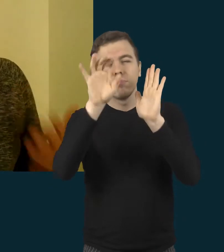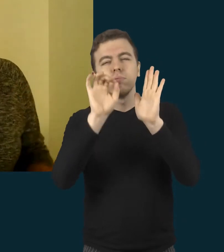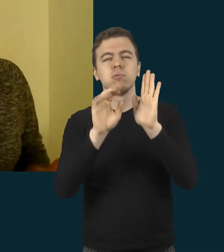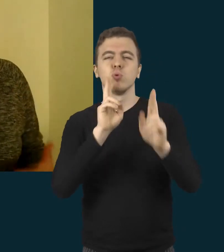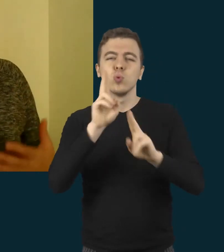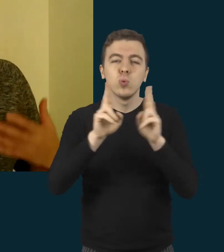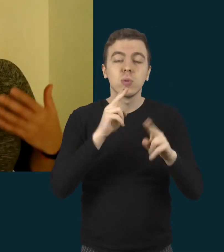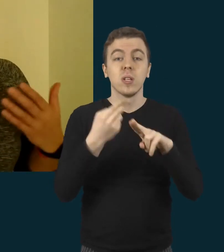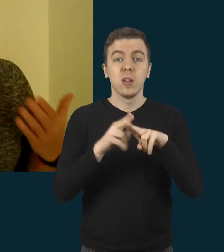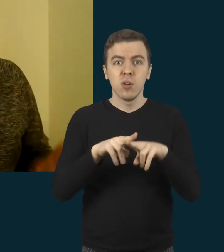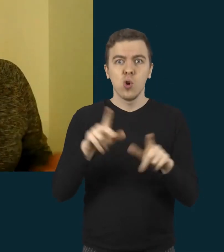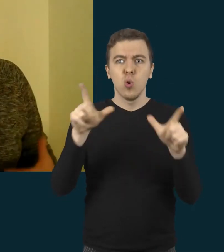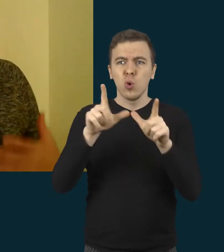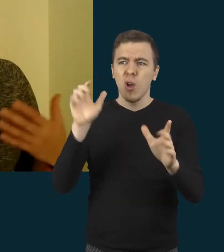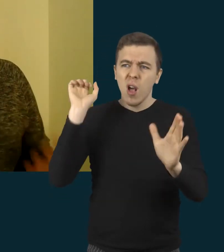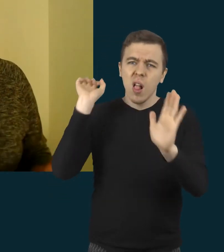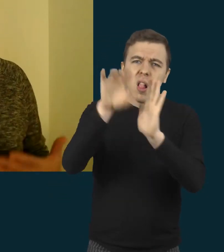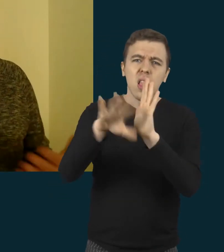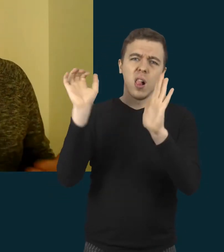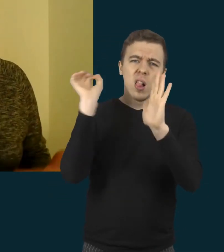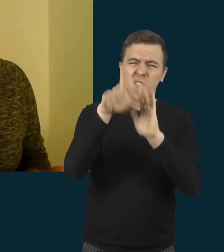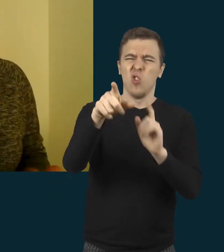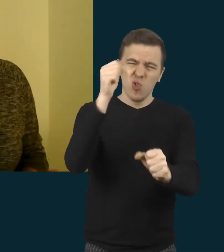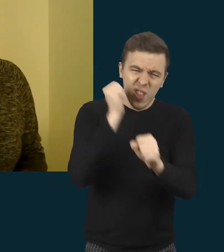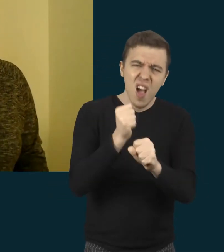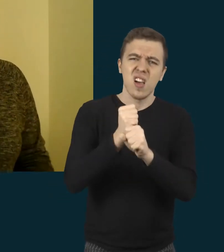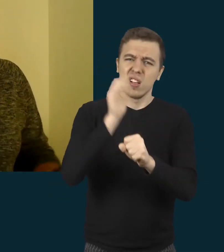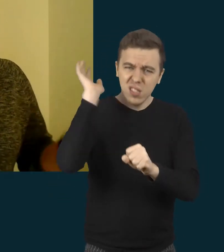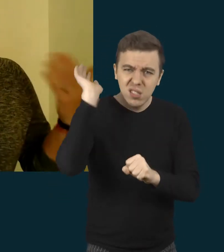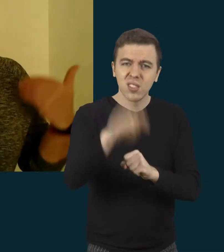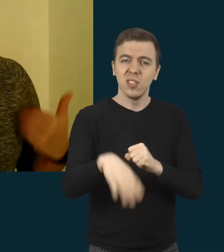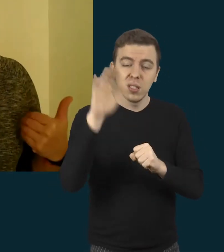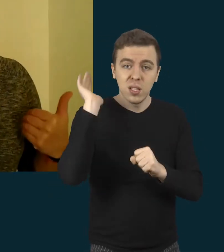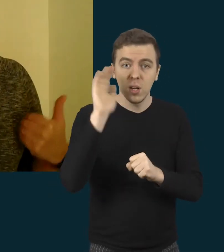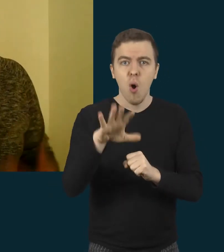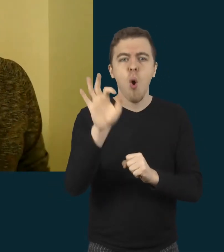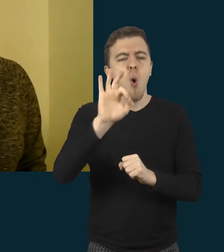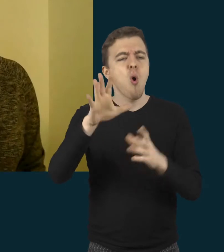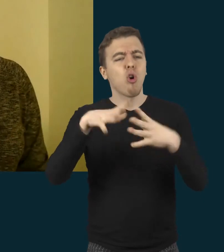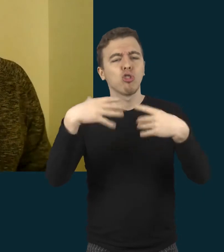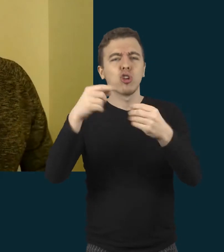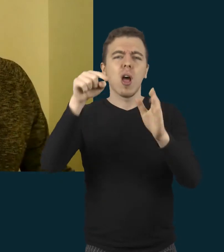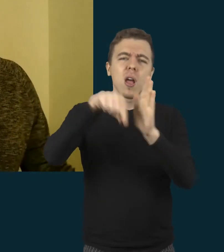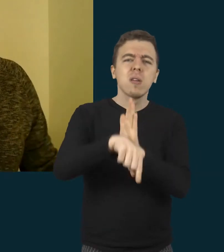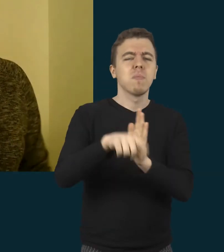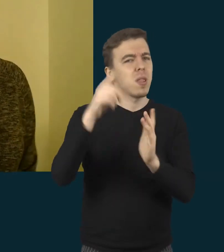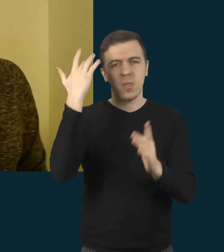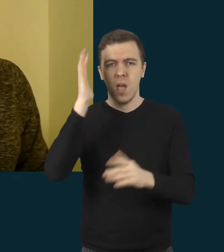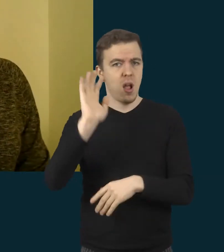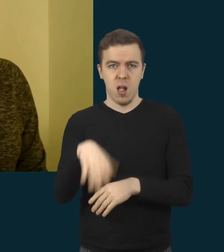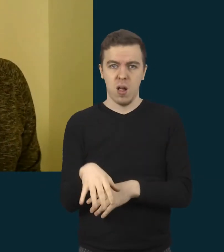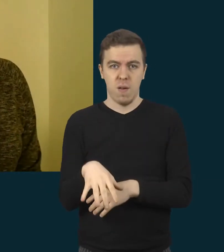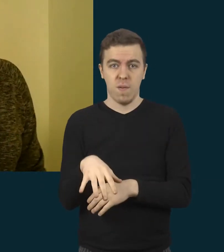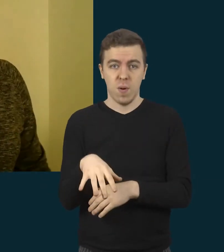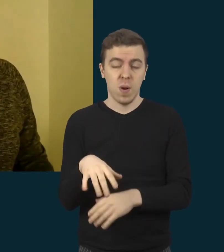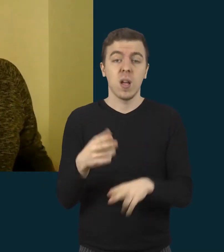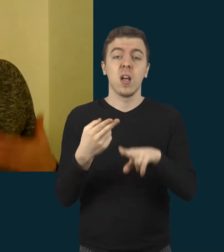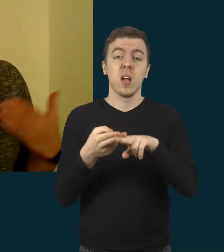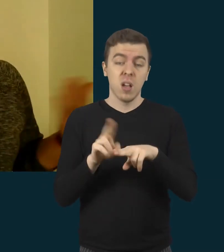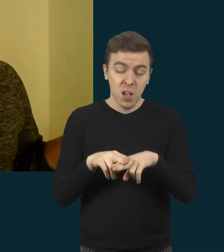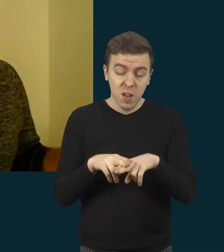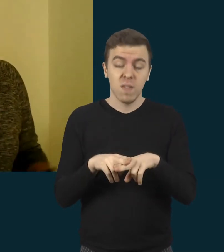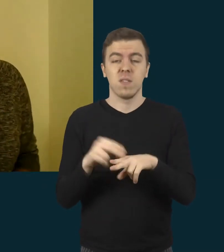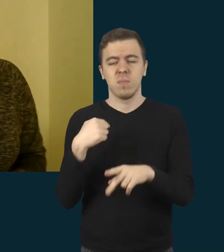siuntė užduotis, visi galvoja, kad jūs tik darykit, darykit, bet negalvoja apie tą šeimą. Tai mes kaip ir šiek tiek